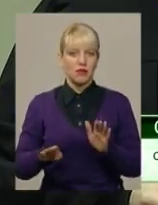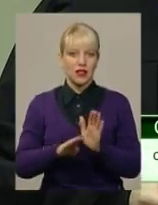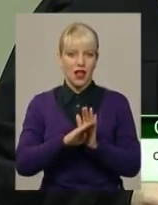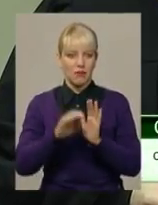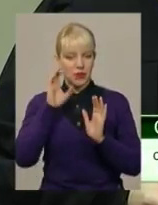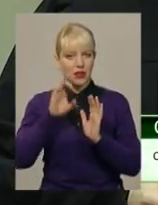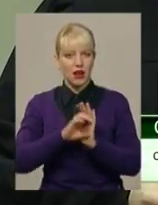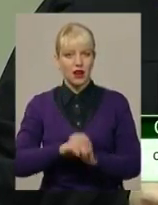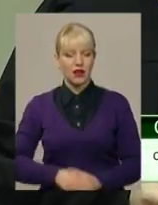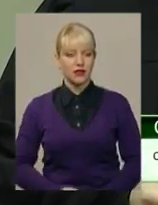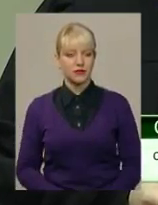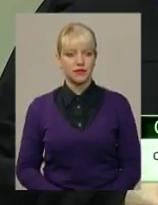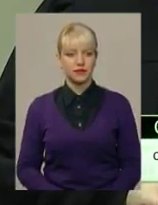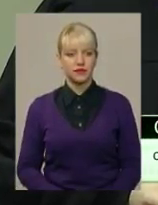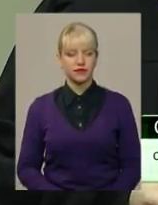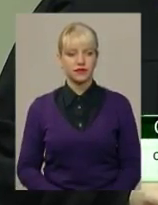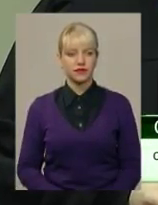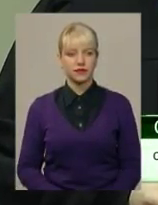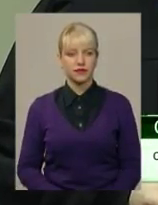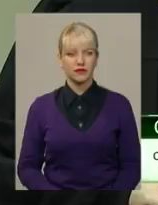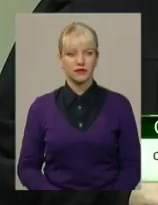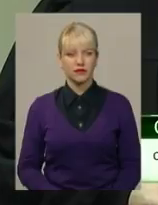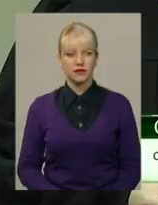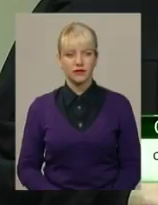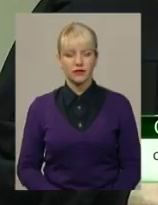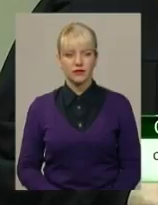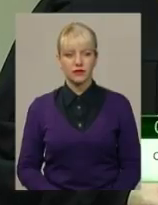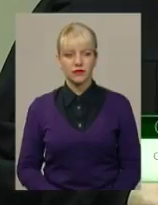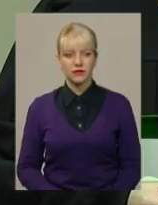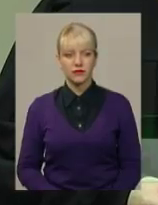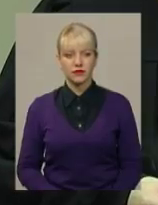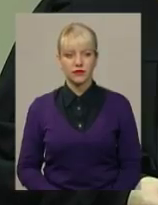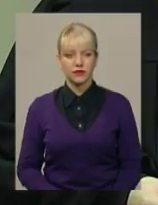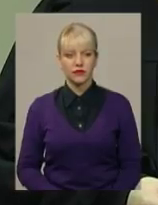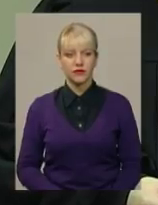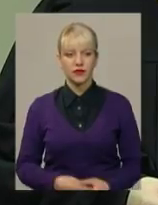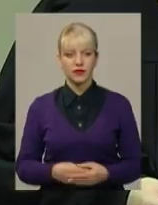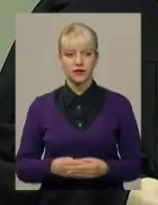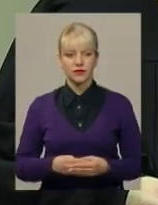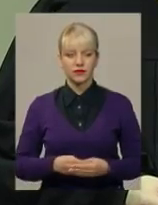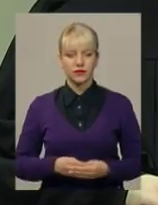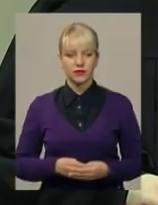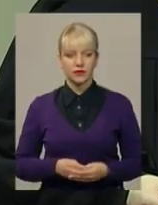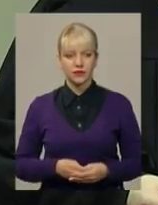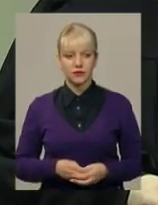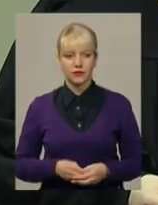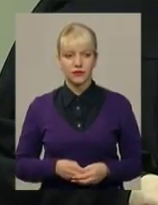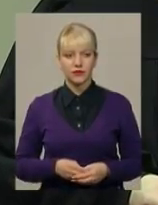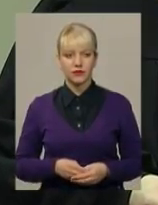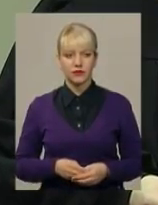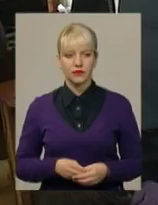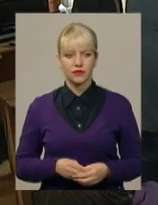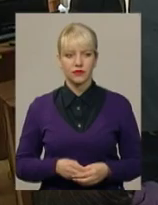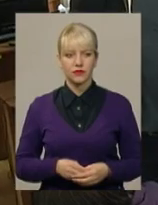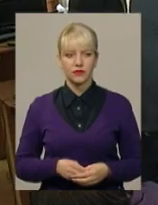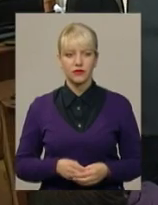до ЄРДР відомості про осіб, яких не повідомлено про піддозру. Окрім цього, зі змісту заяви Покотило не бачає цього вимогу не внести відомості відносно конкретних